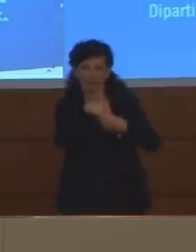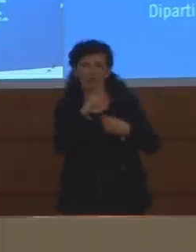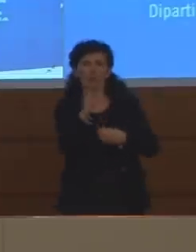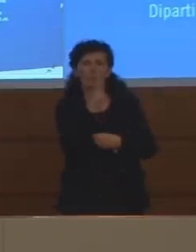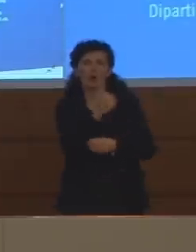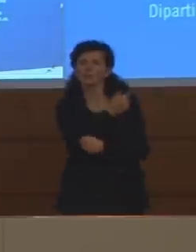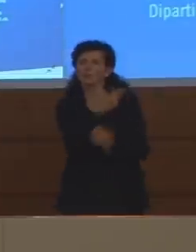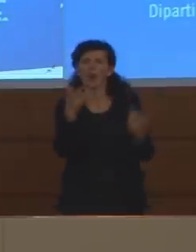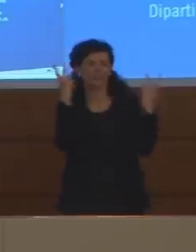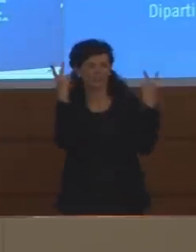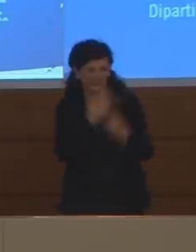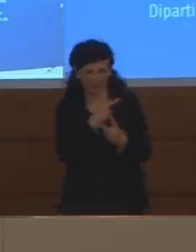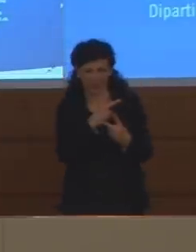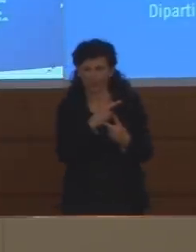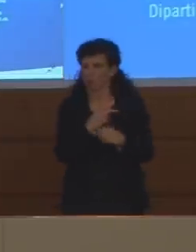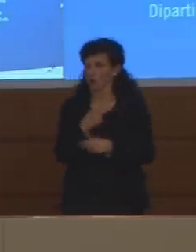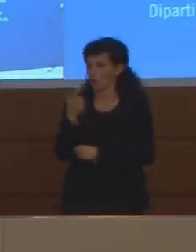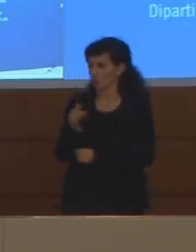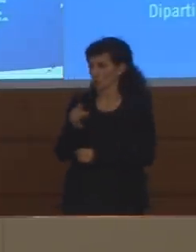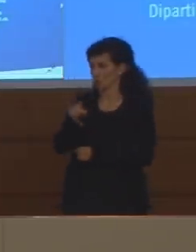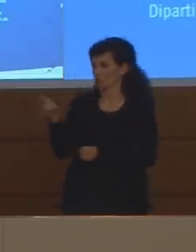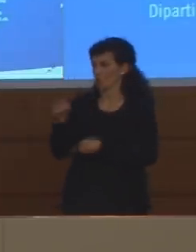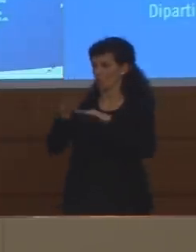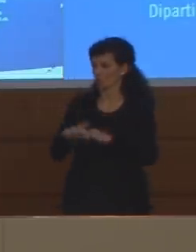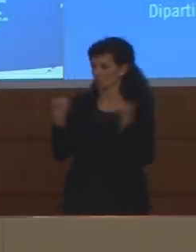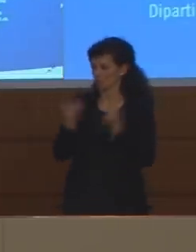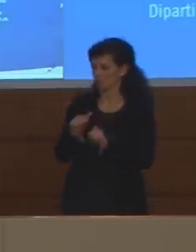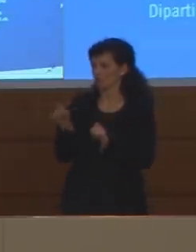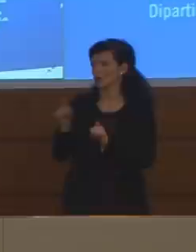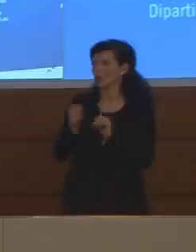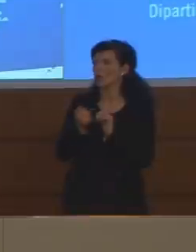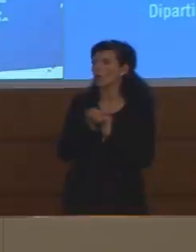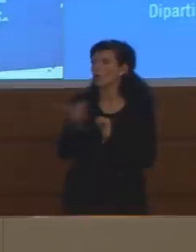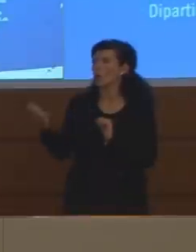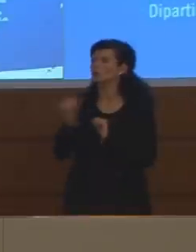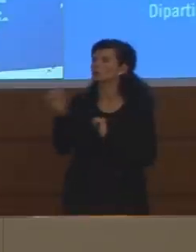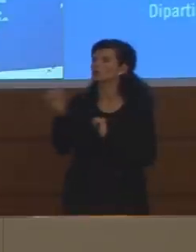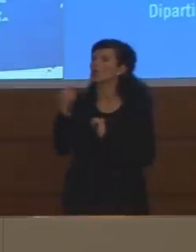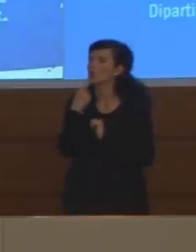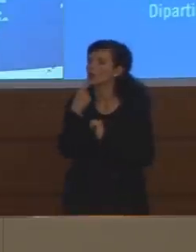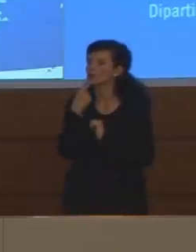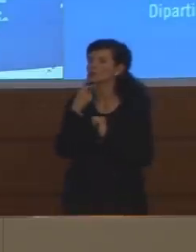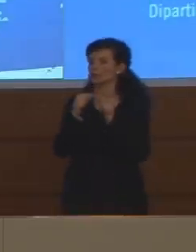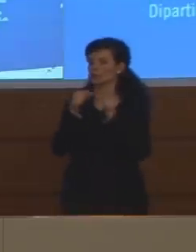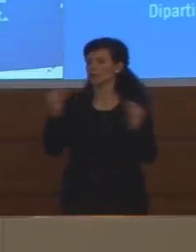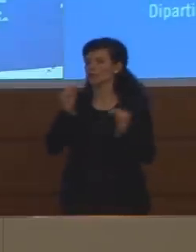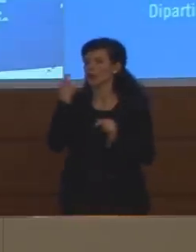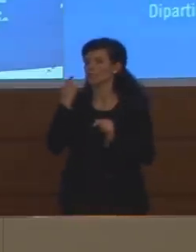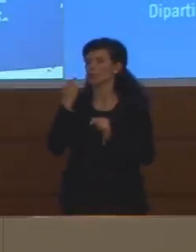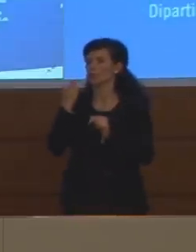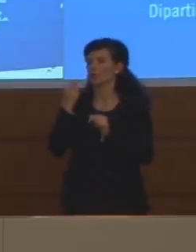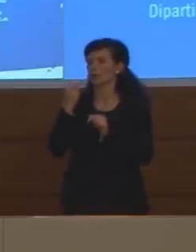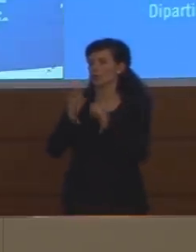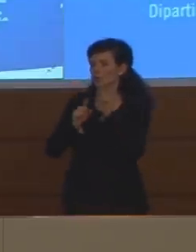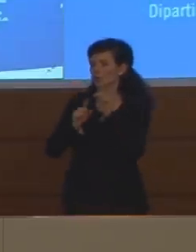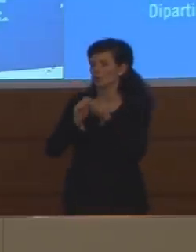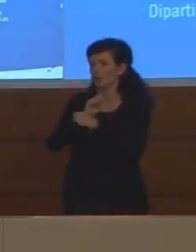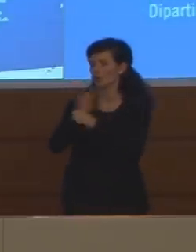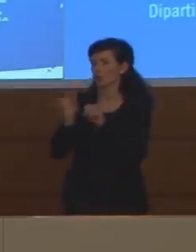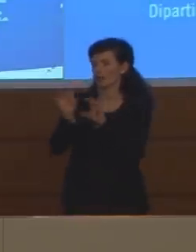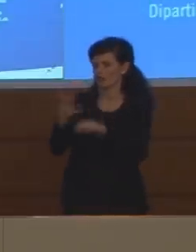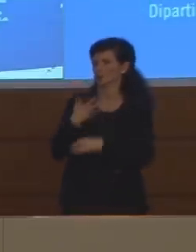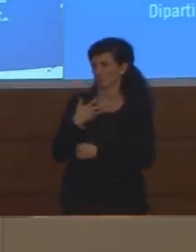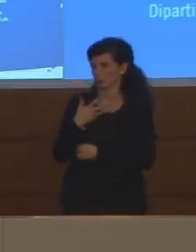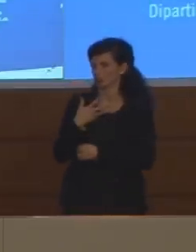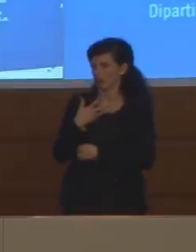voi già includete quelli fatti che sono risultati positivi al tampone però si sa che ci sono